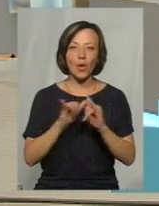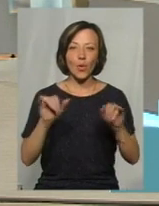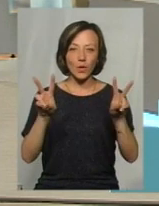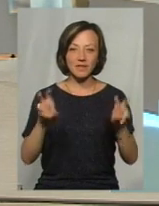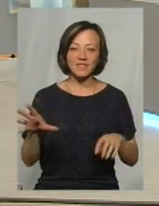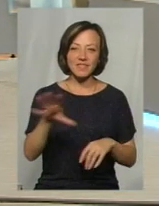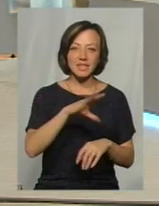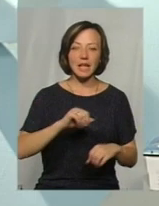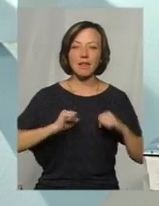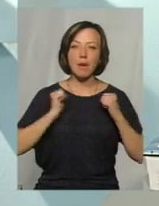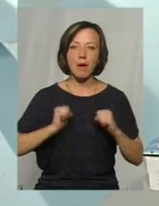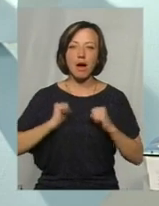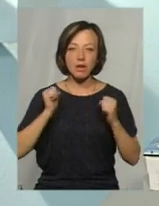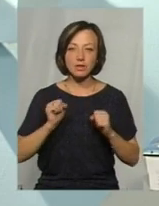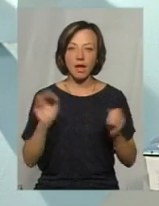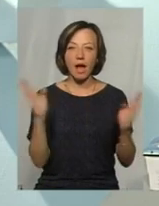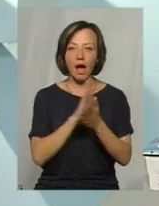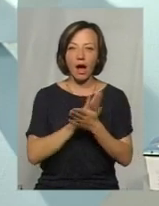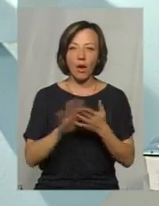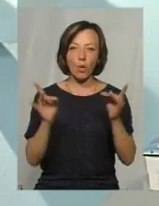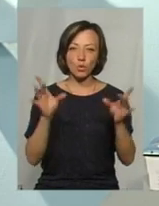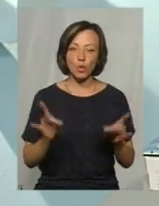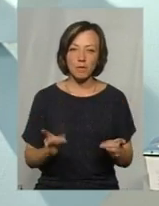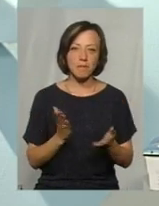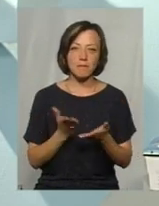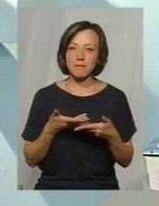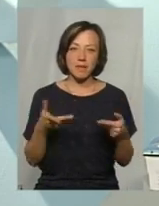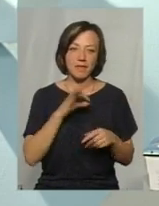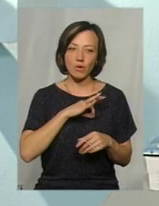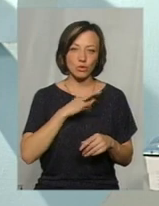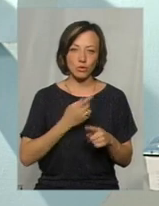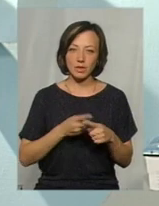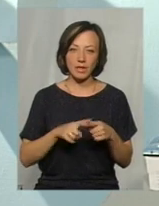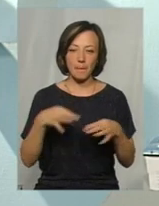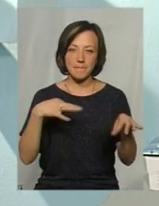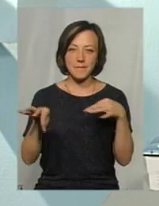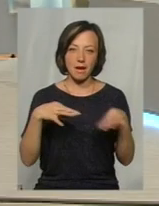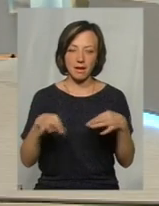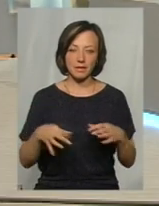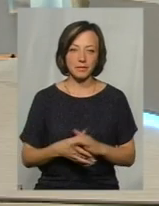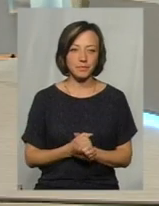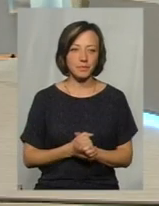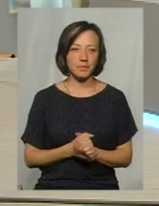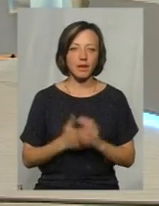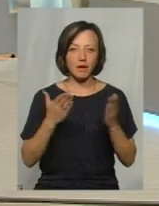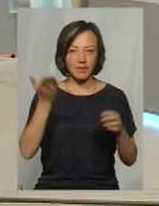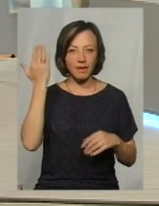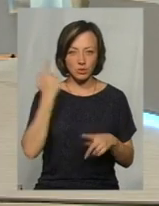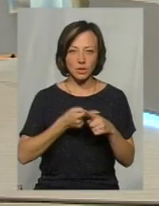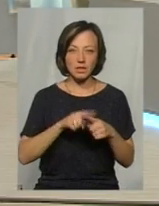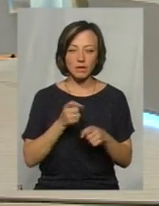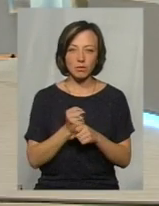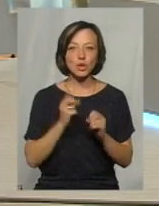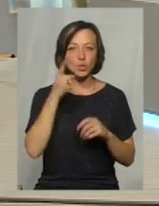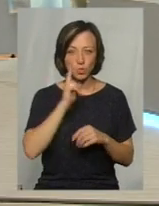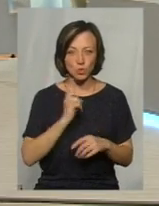намагаються практикувати екоторби. І ми майже не використовуємо поліетилену. І як давно ви це робите? І наскільки